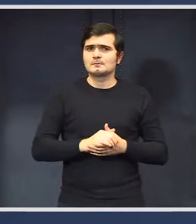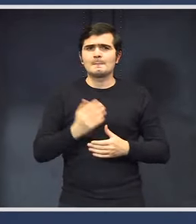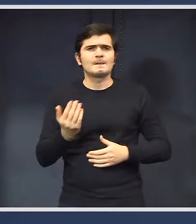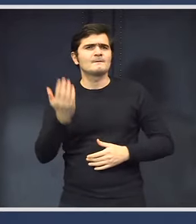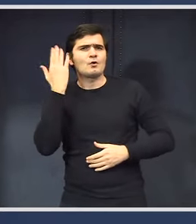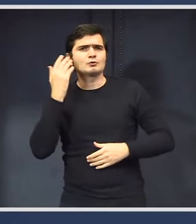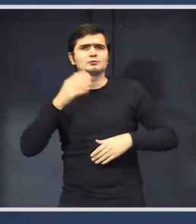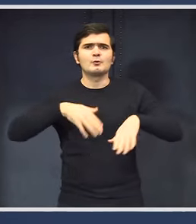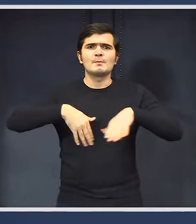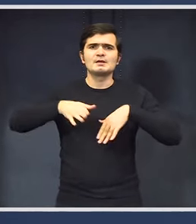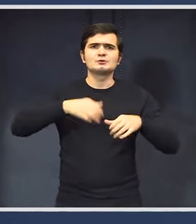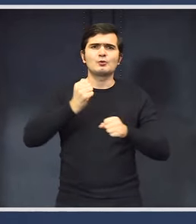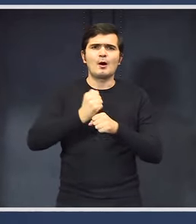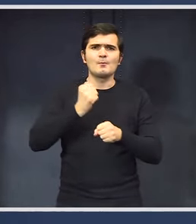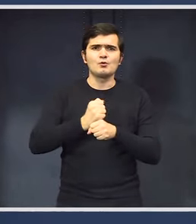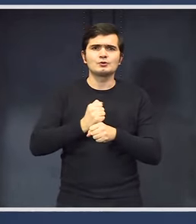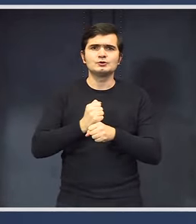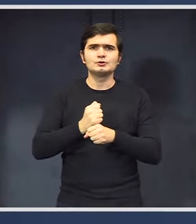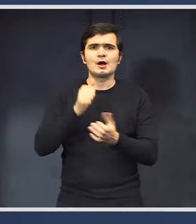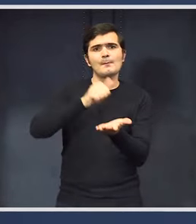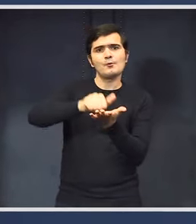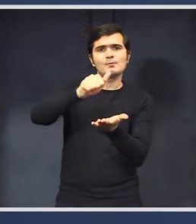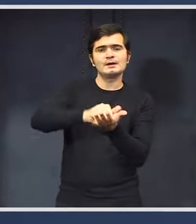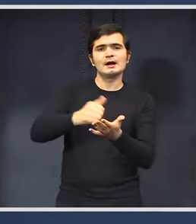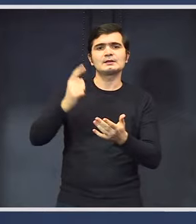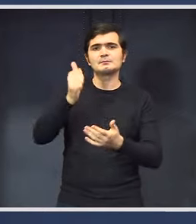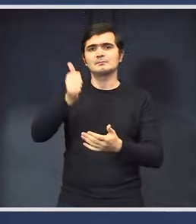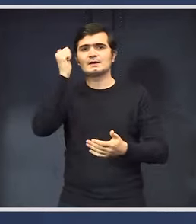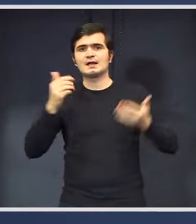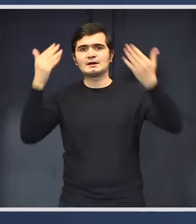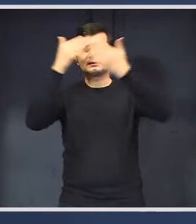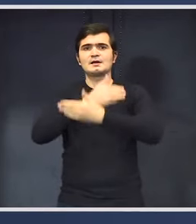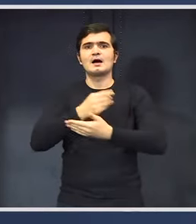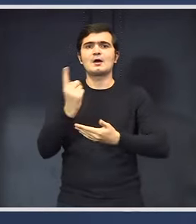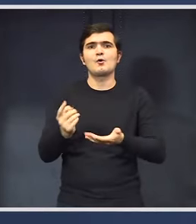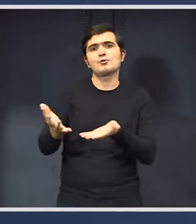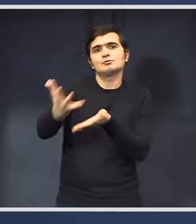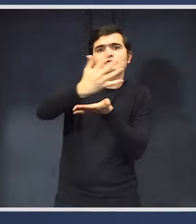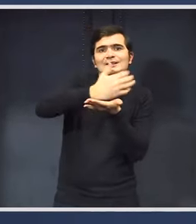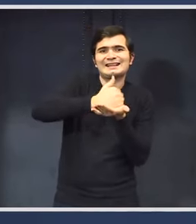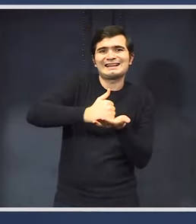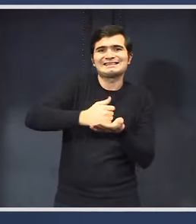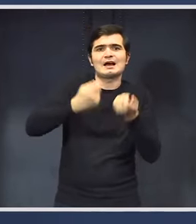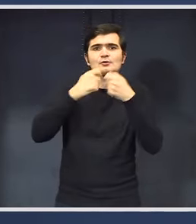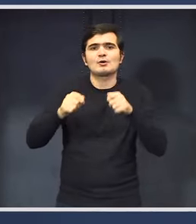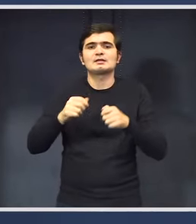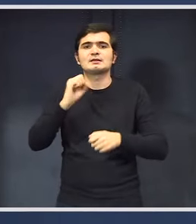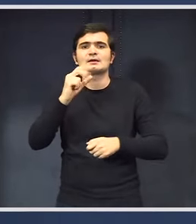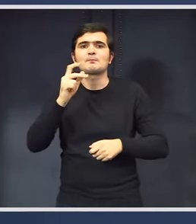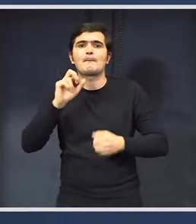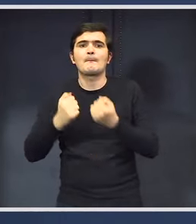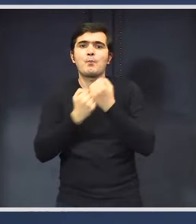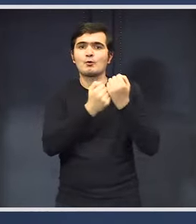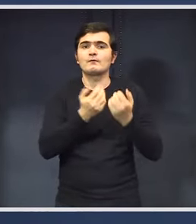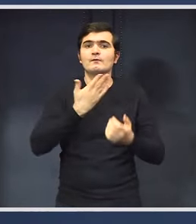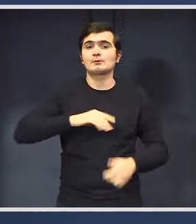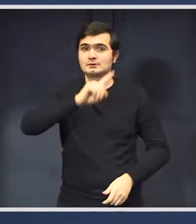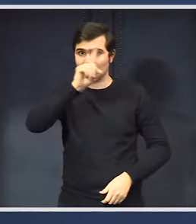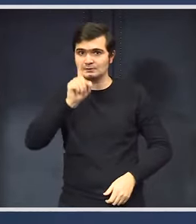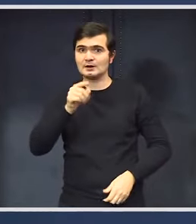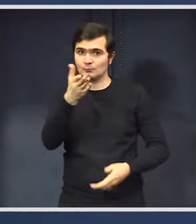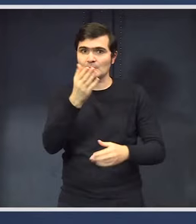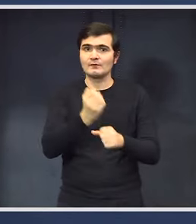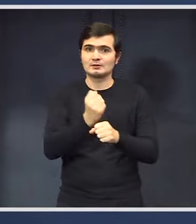ministru al muncii a publicat aseară o centralizare a sporurilor. Vreau să vă întreb dacă ați făcut și dumneavoastră o